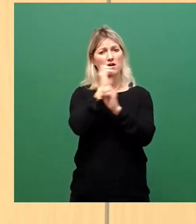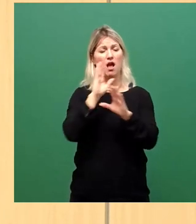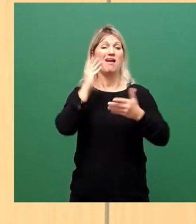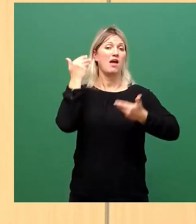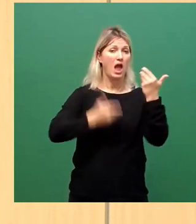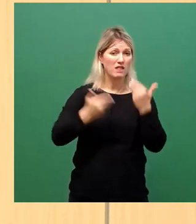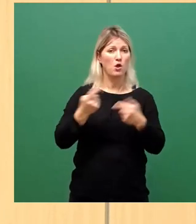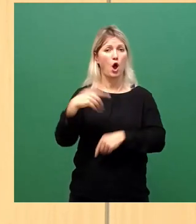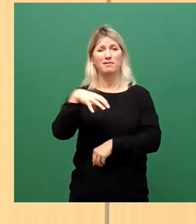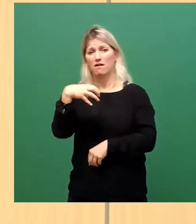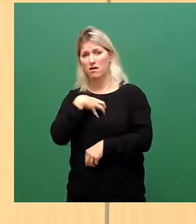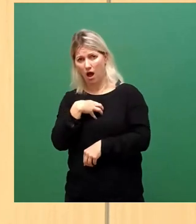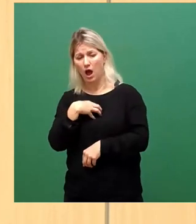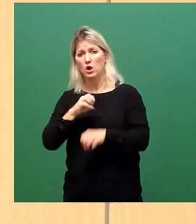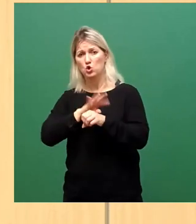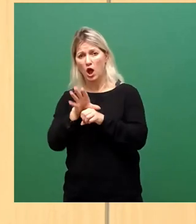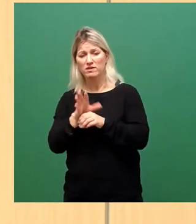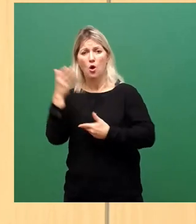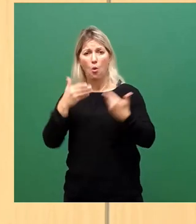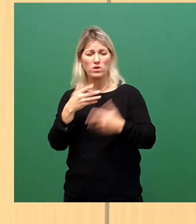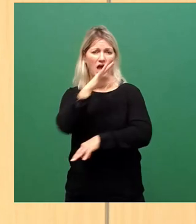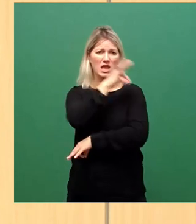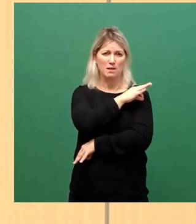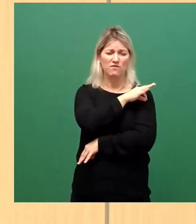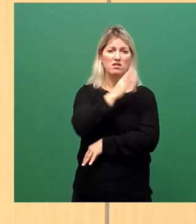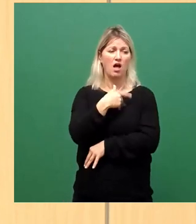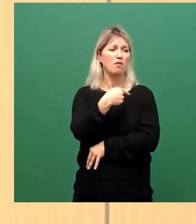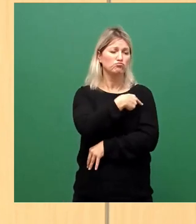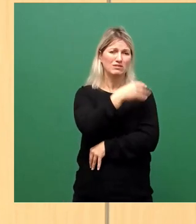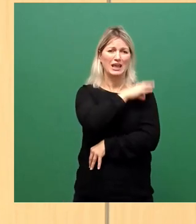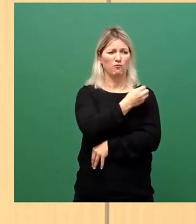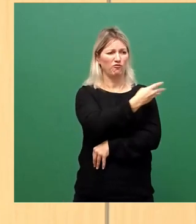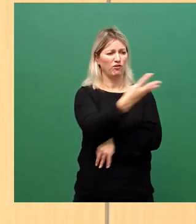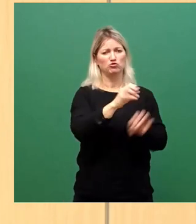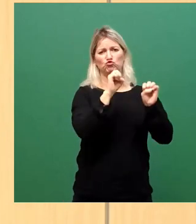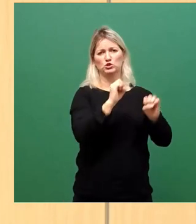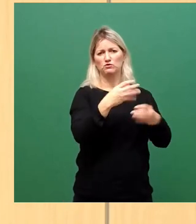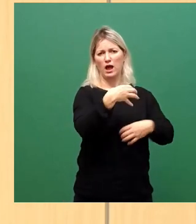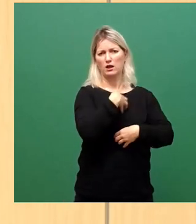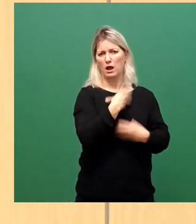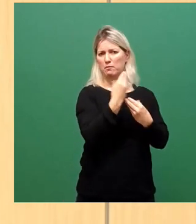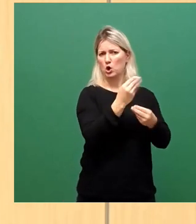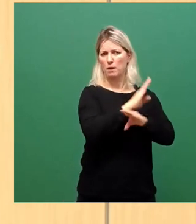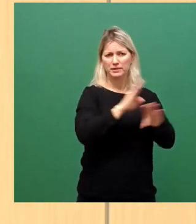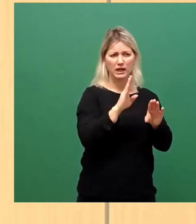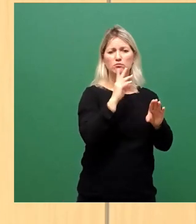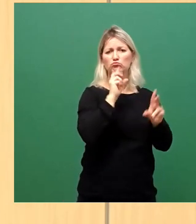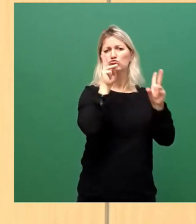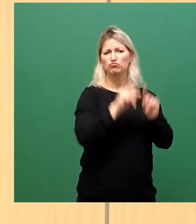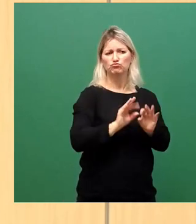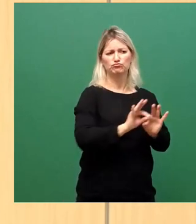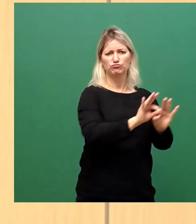Wir haben auf der einen Seite Geimpfte, geschützt vor schwerer Erkrankung, deutlich seltener und weniger stark infektiös, sollte es sie doch mal